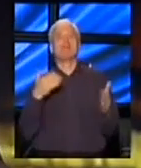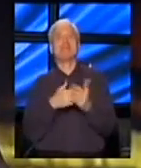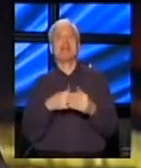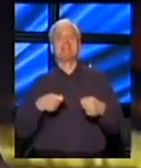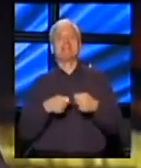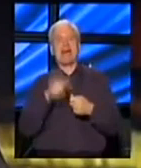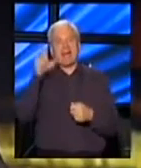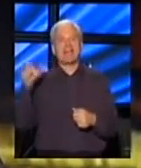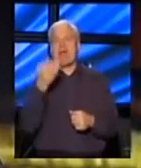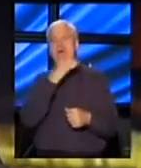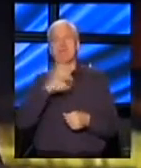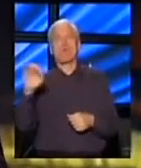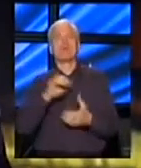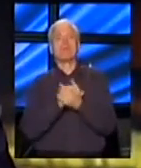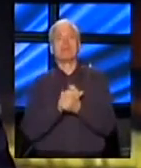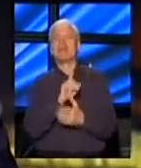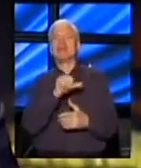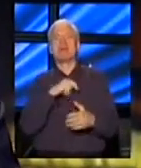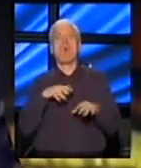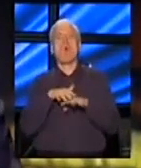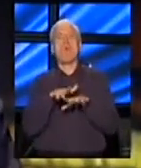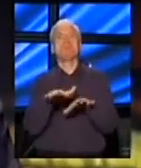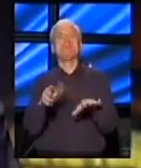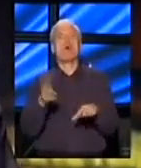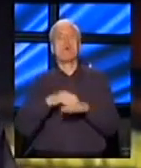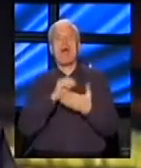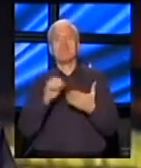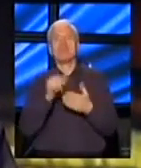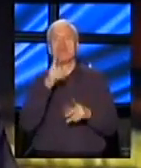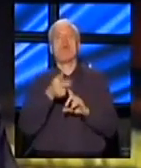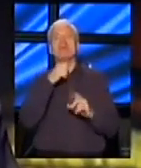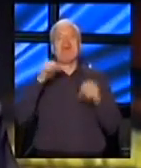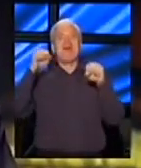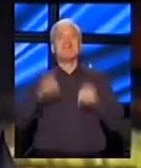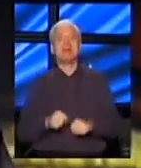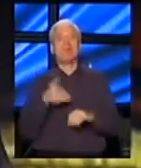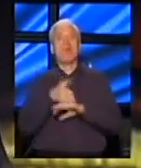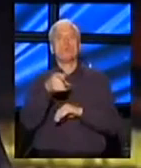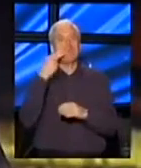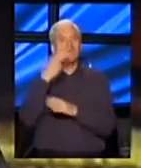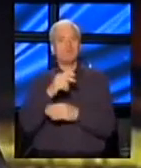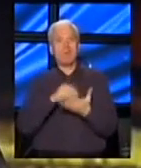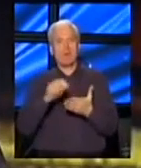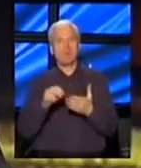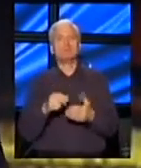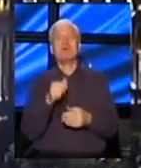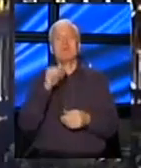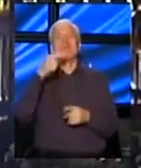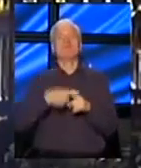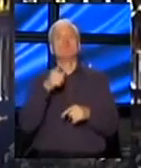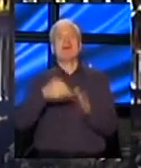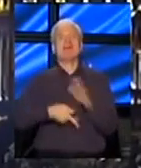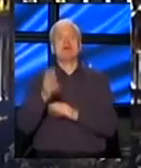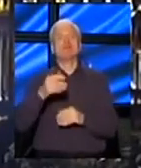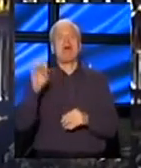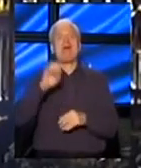saradnika, najboljih prijatelja, ne samo po uticaju na medije, nego i po vlasništvu tim medijama. To danas radi Evropska unija. Pa prvi puste izvršene izbore